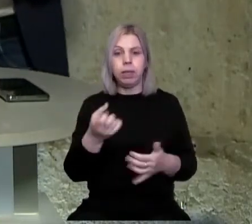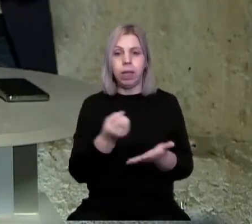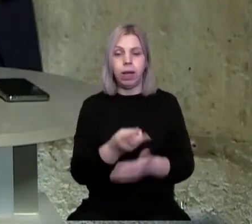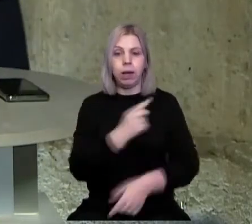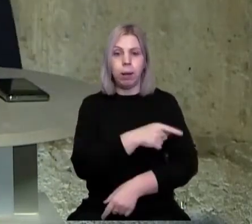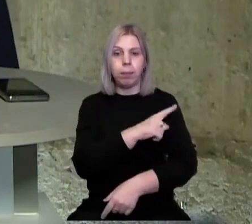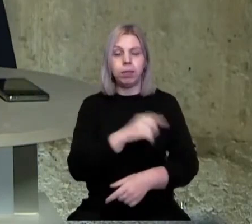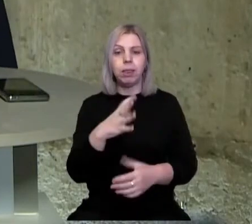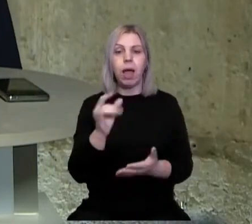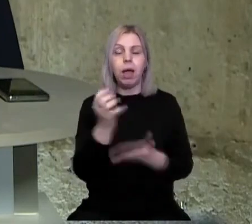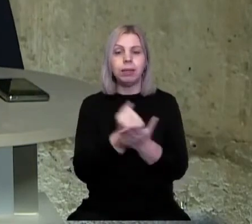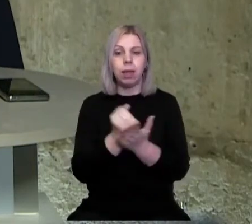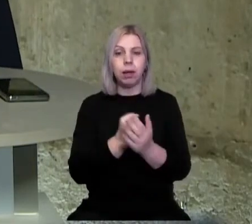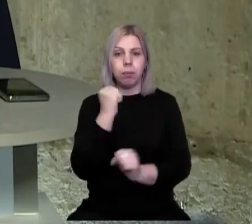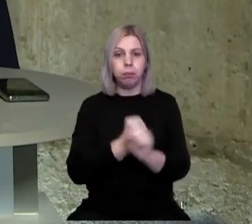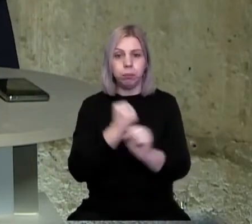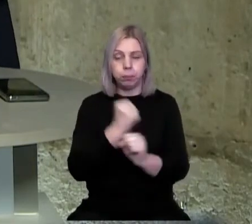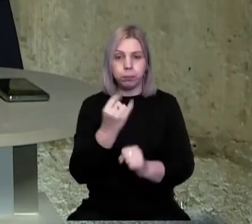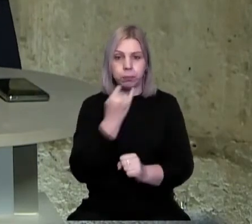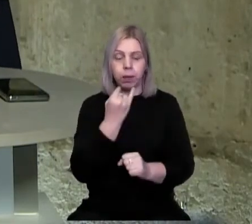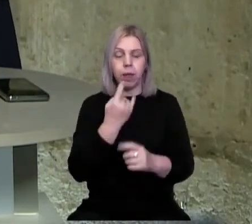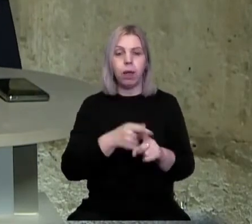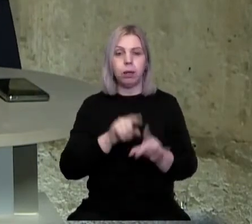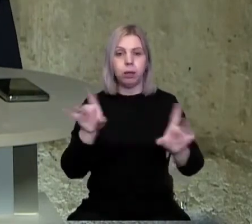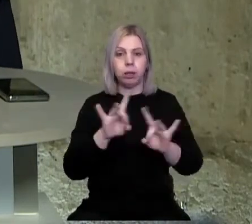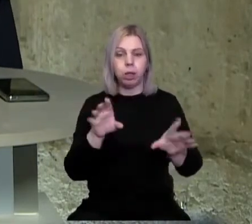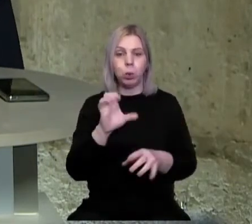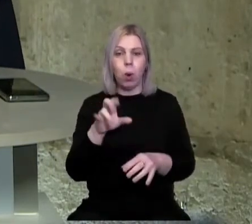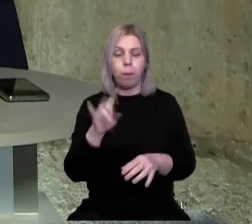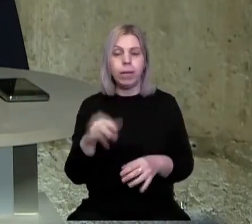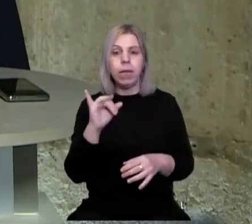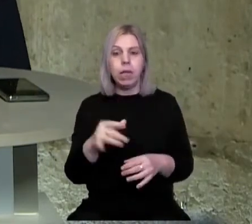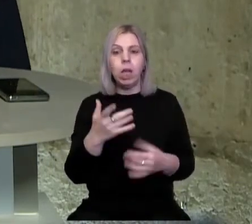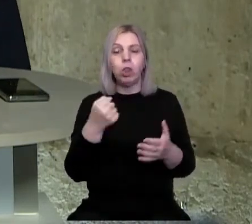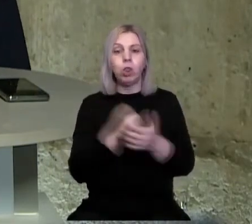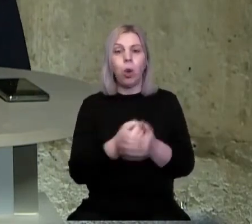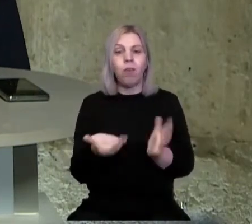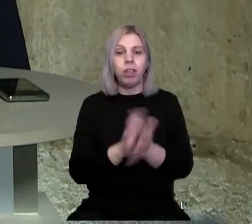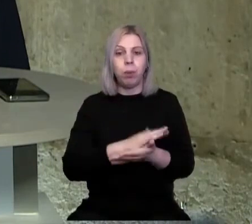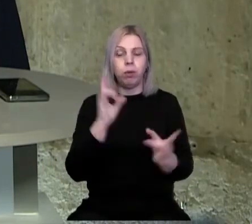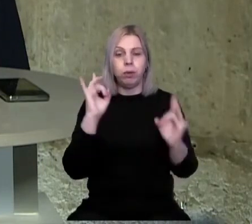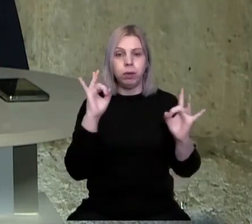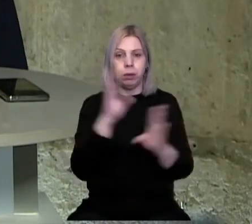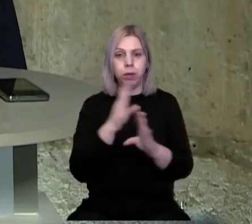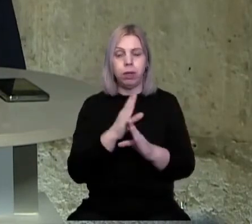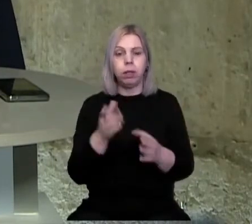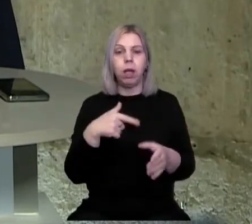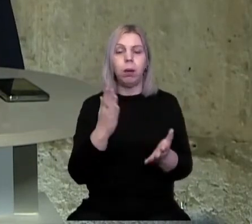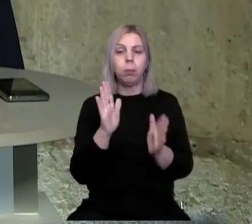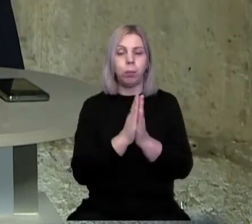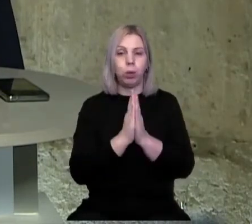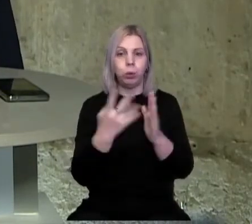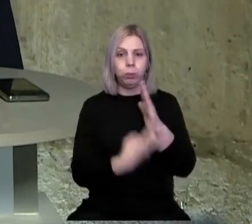лікарні працюють на резервному живленні, зазначив Сергій Сухомлин. І до відбою сигнали повітряної тривоги діти